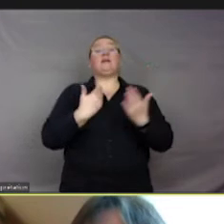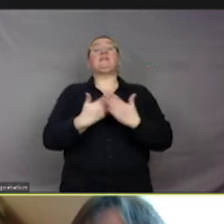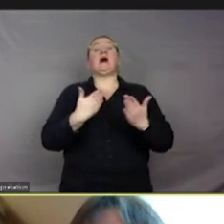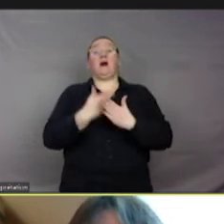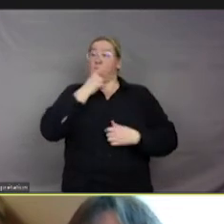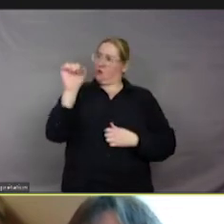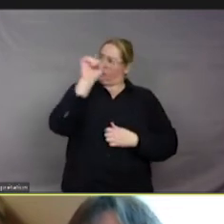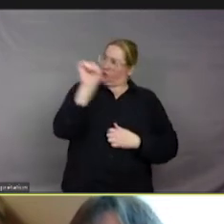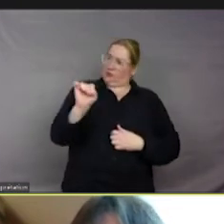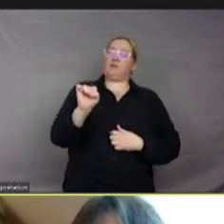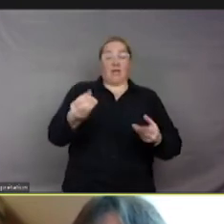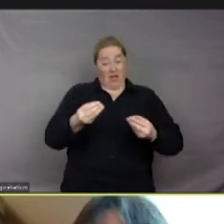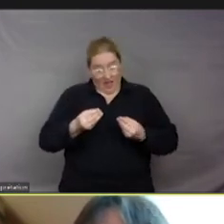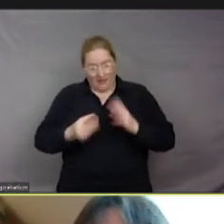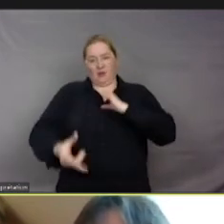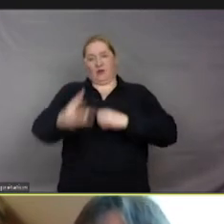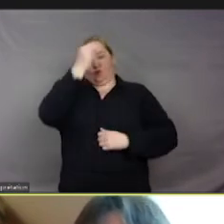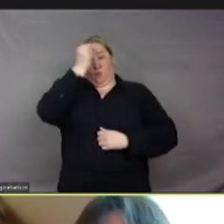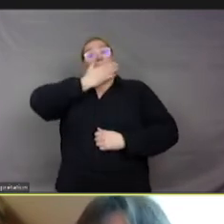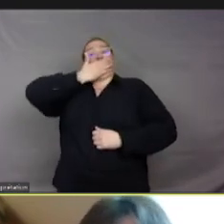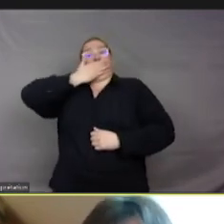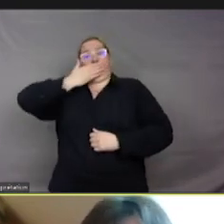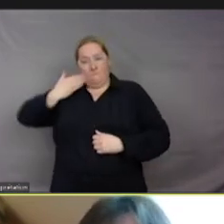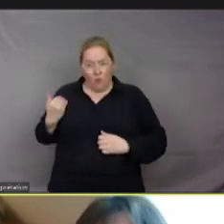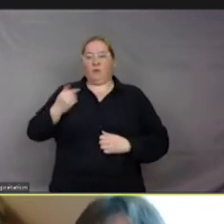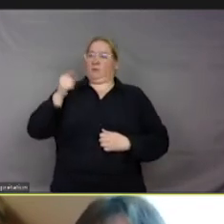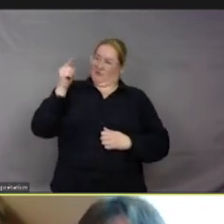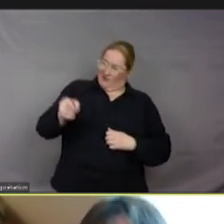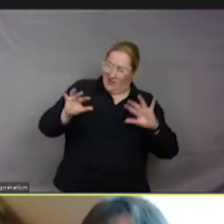que le terme sensible.